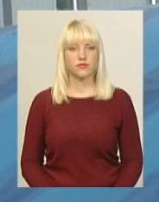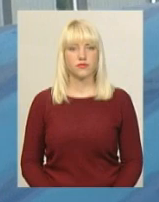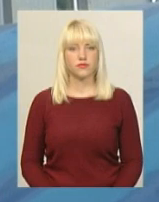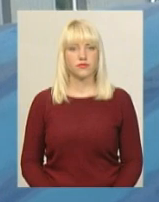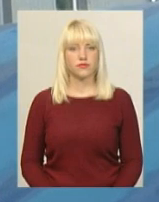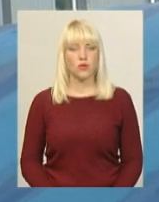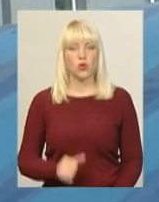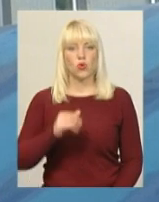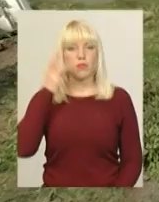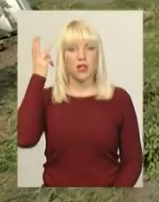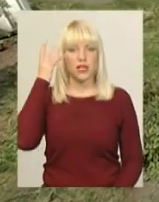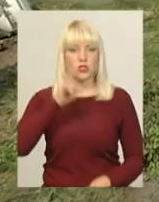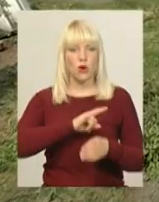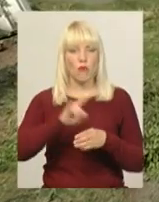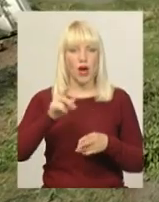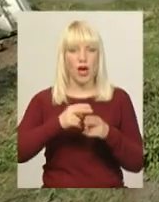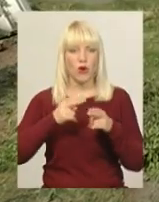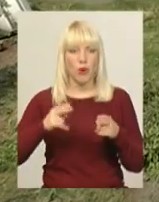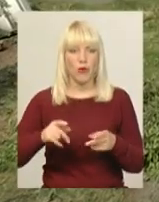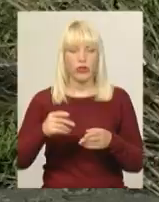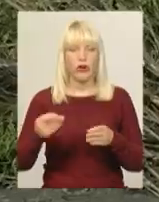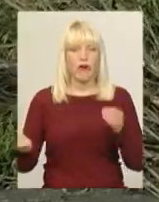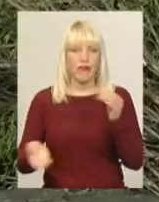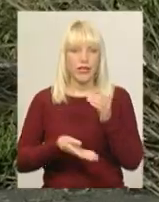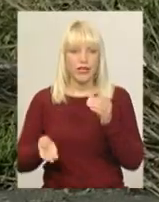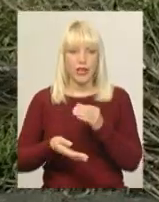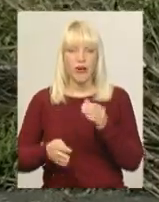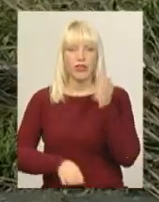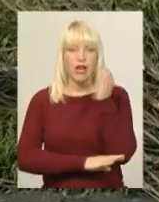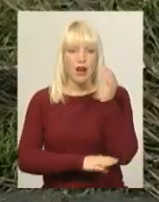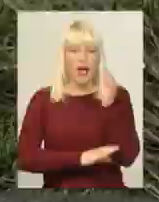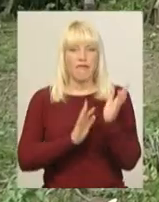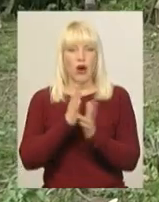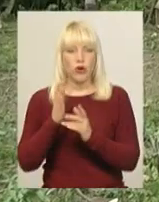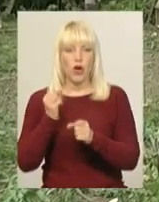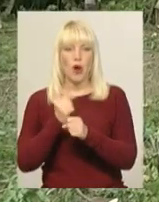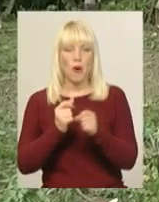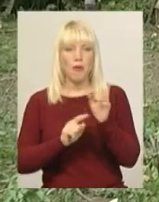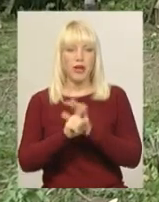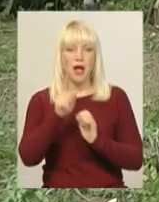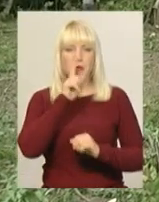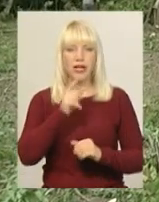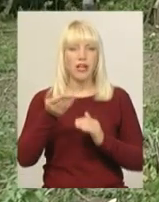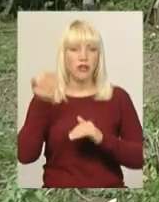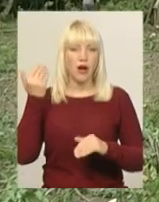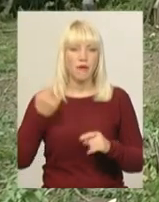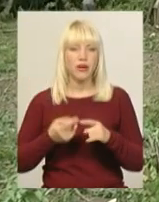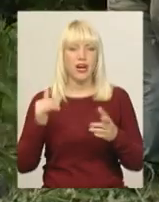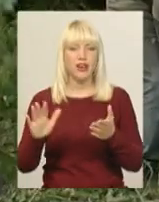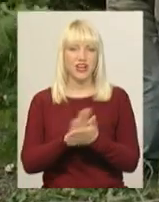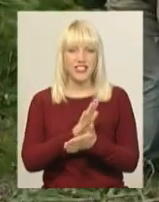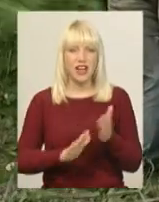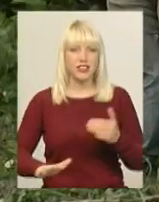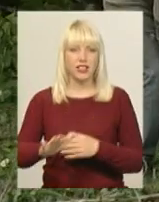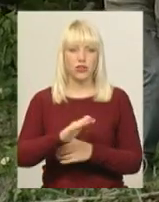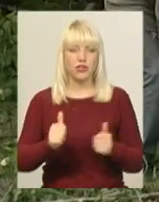У Хмельницькому аеропорту вирізають зайві дерева та кущі. Роботи розпочали місяць тому. Наразі розчищають територію біля ангарів.